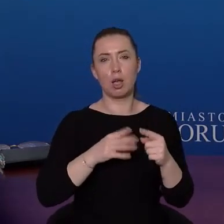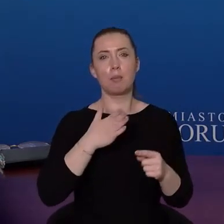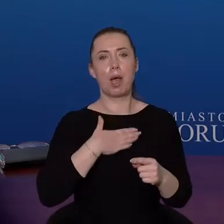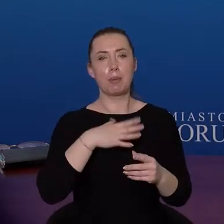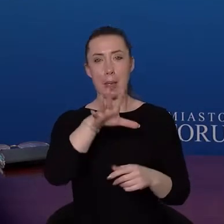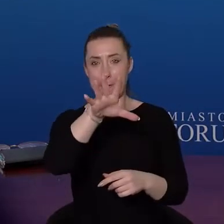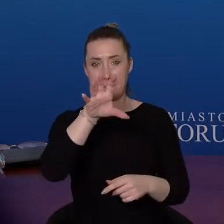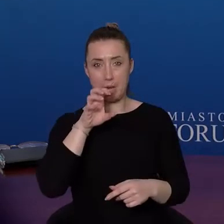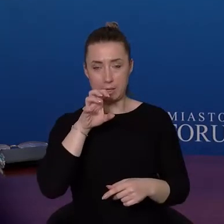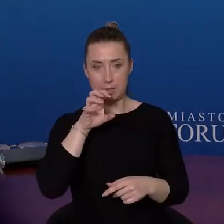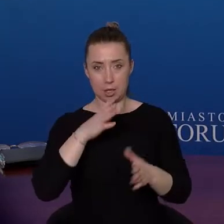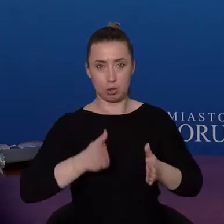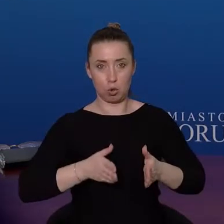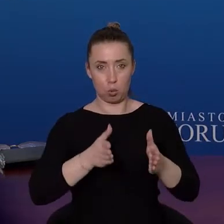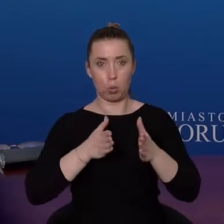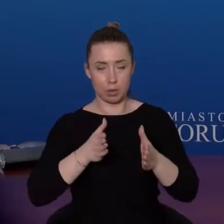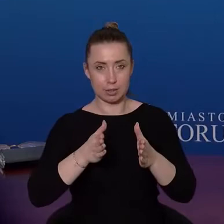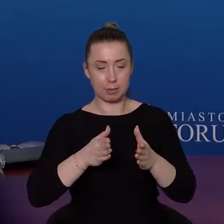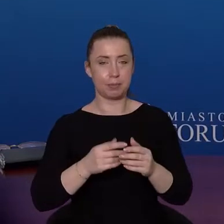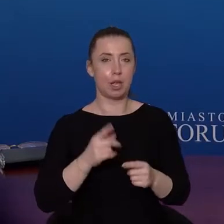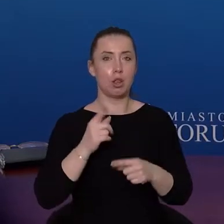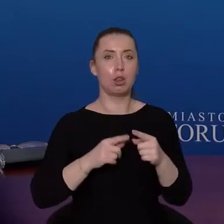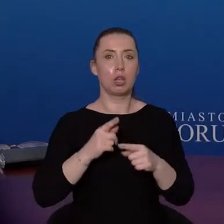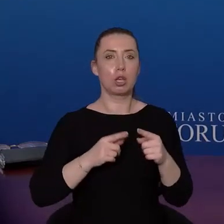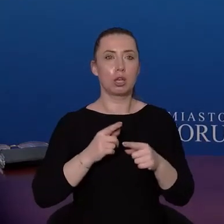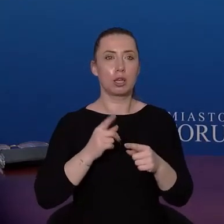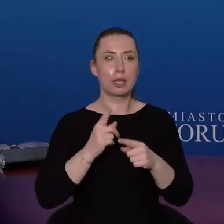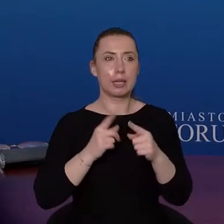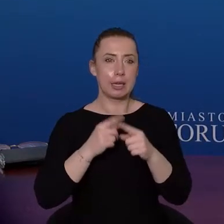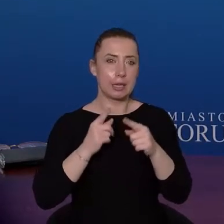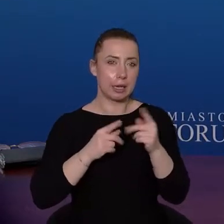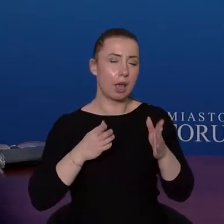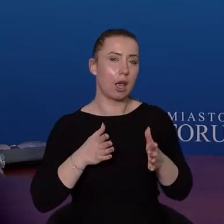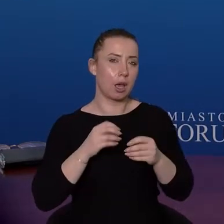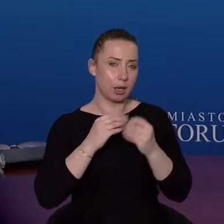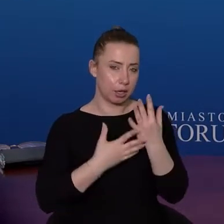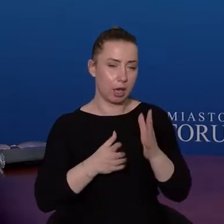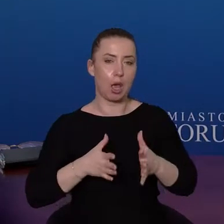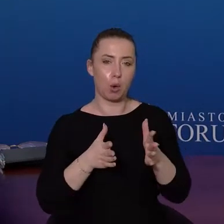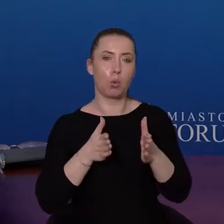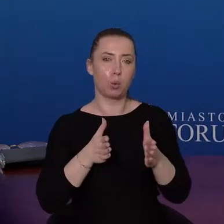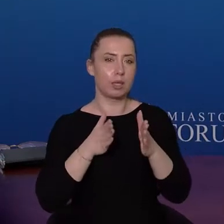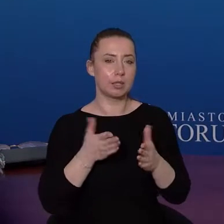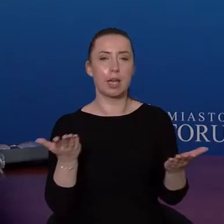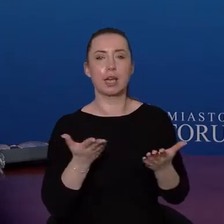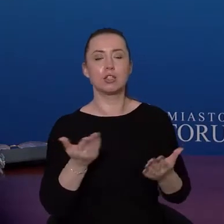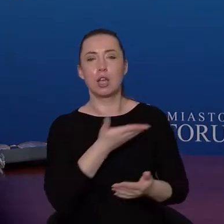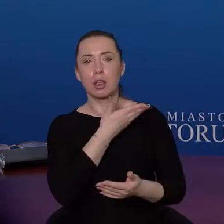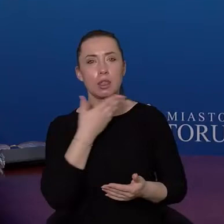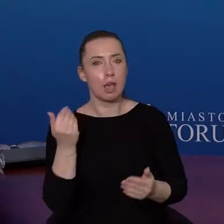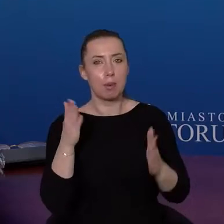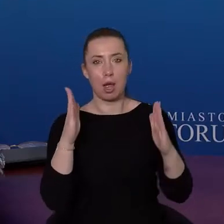ulic, kilkanaście ulic, tam gdzie nie ma budynków mieszkalnych, tam gdzie jeżdżą tylko